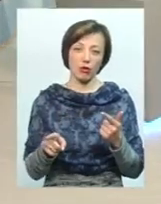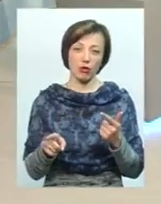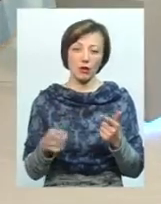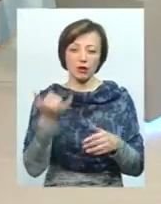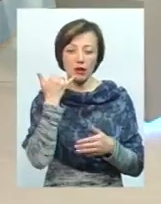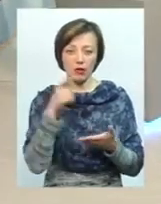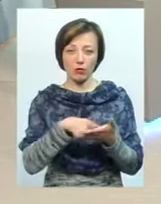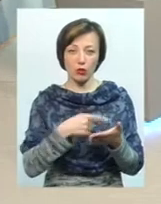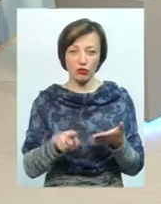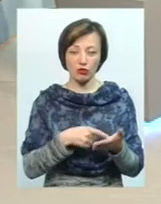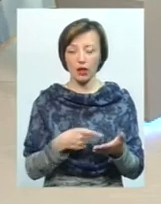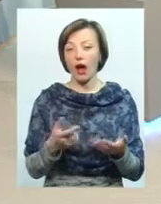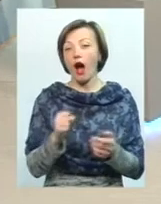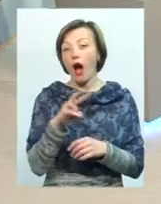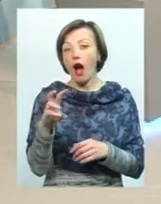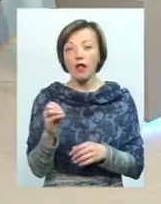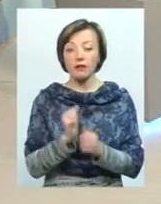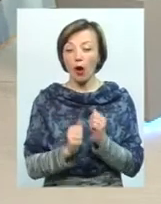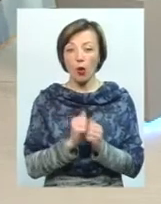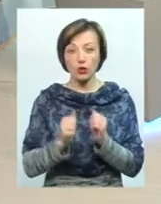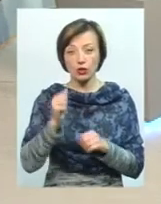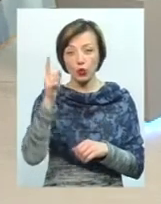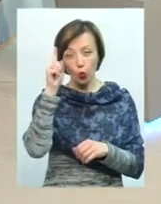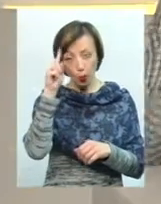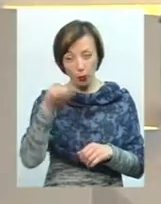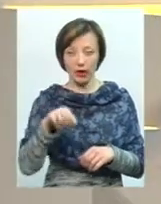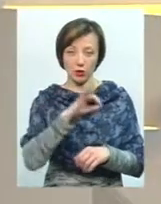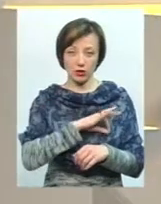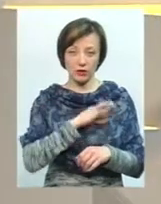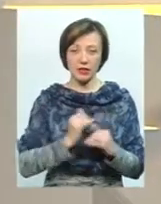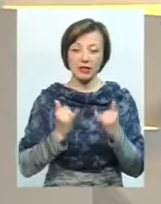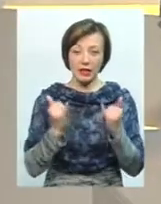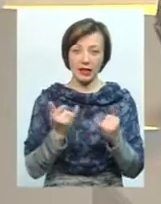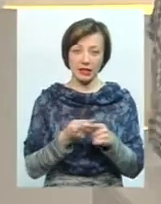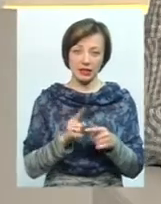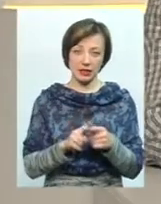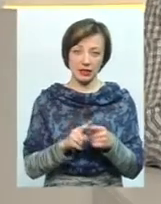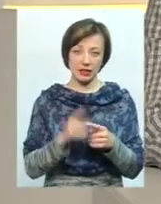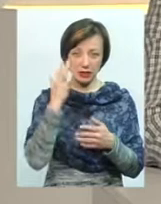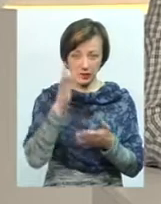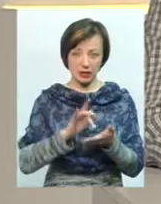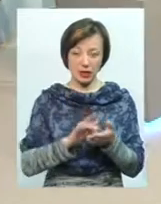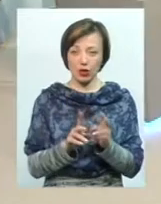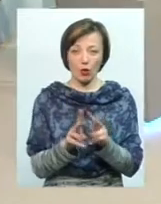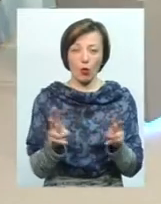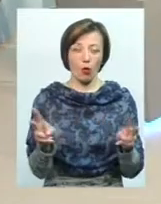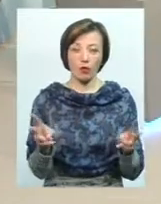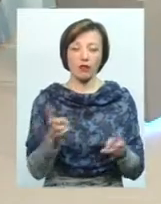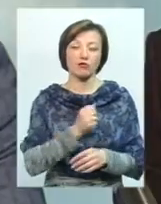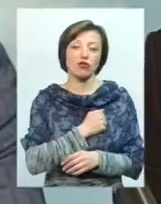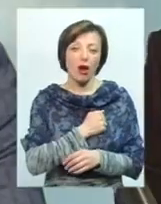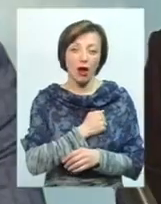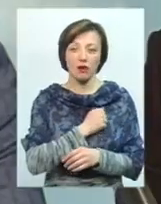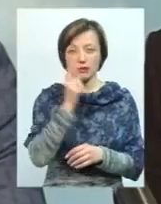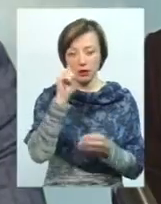телефоні, планшеті і так далі. Але ж не кожен міє ним користуватися саме для цих цілів. нікому, на жаль,